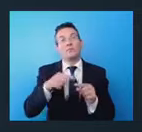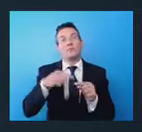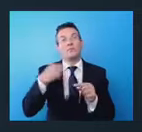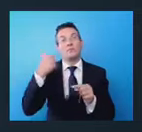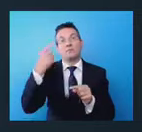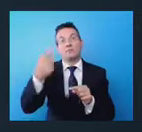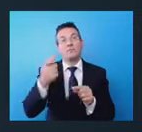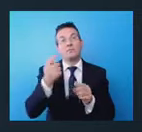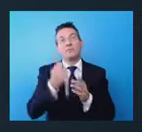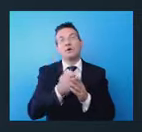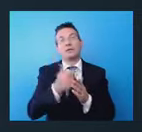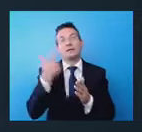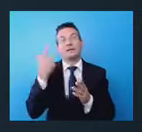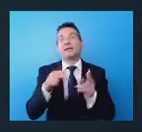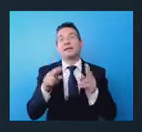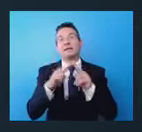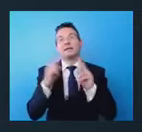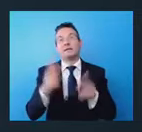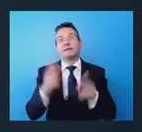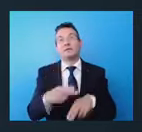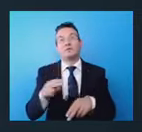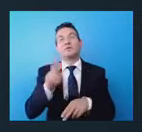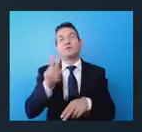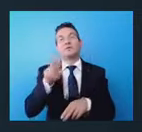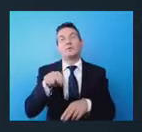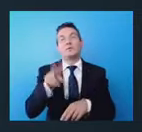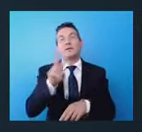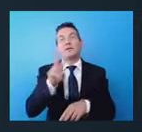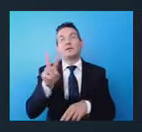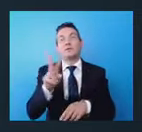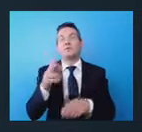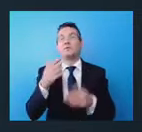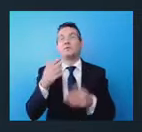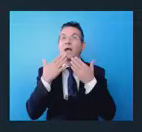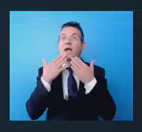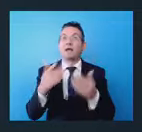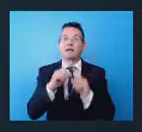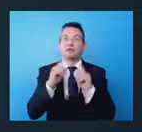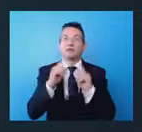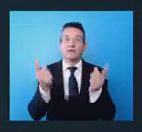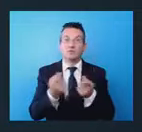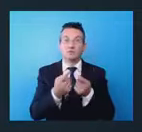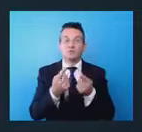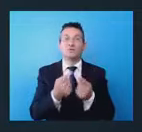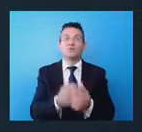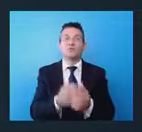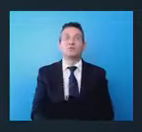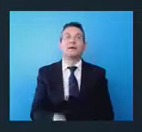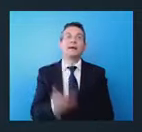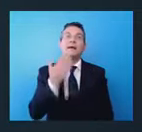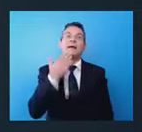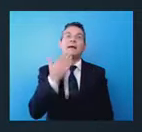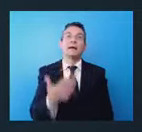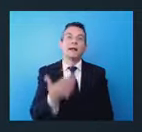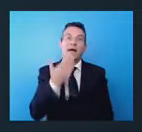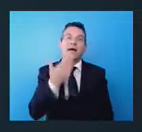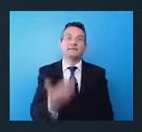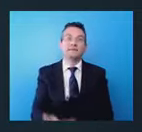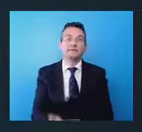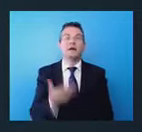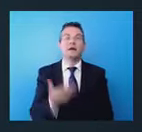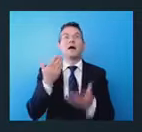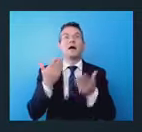internazionale per il prossimo 2022. Grazie a tutti e presto. Grazie, grazie, grazie mille e passiamo ora alle